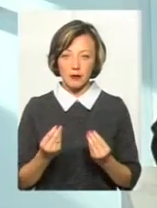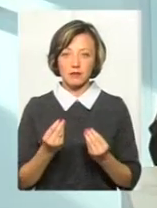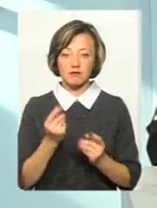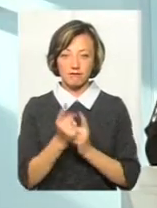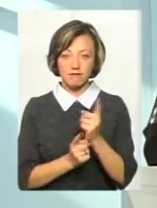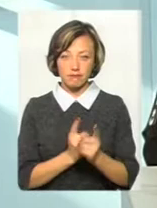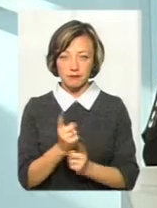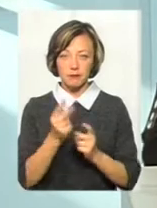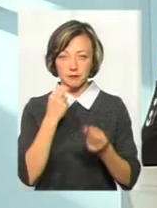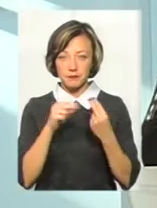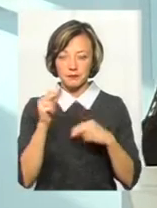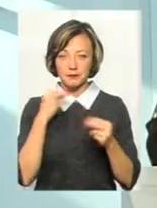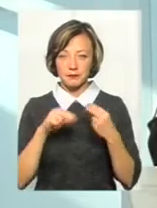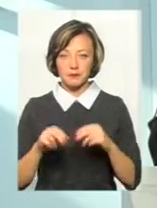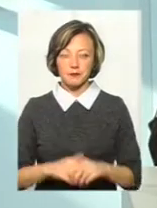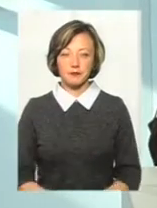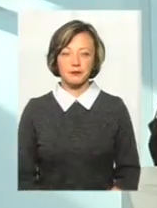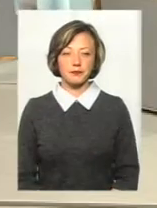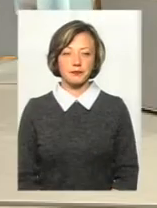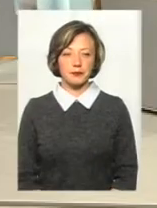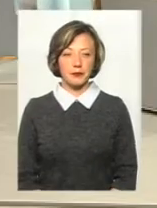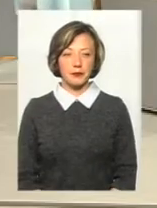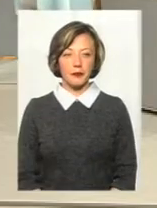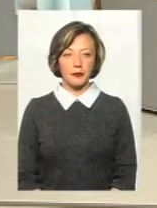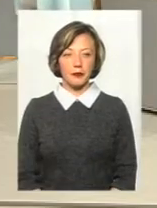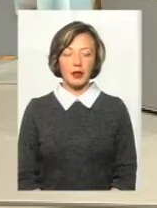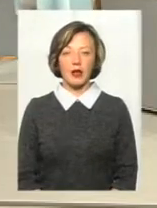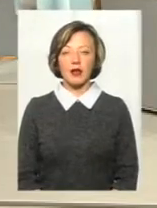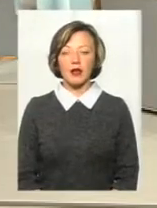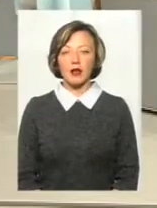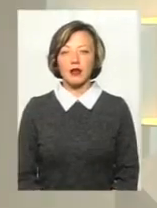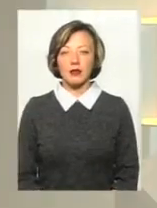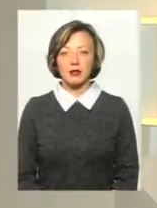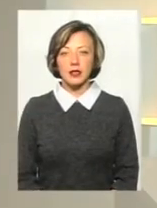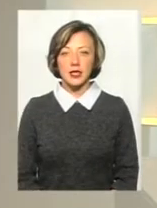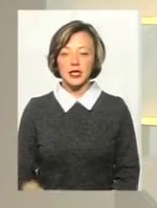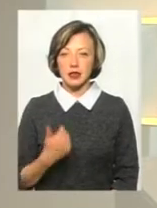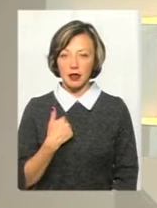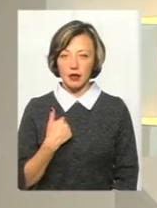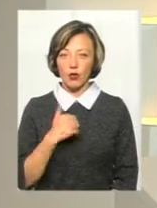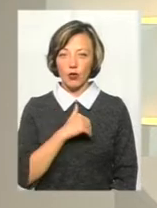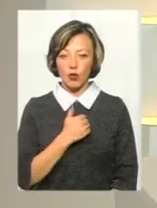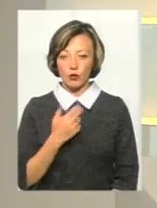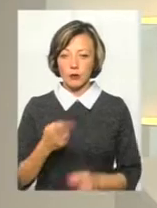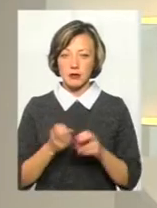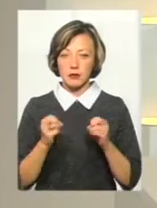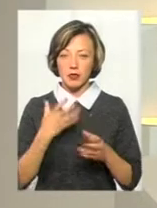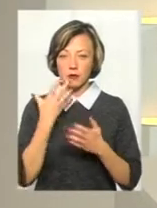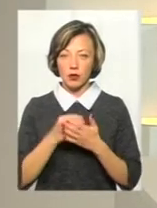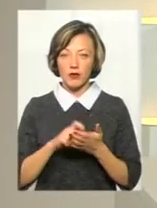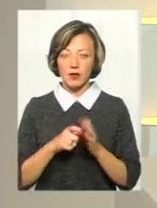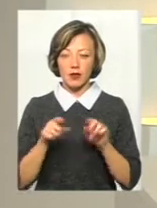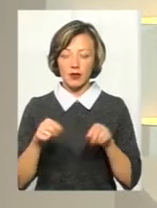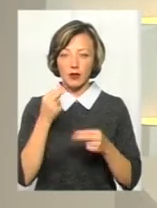удосконалюють. Але ми зараз говоримо про те, що якщо я хочу обезпечити свою квартиру, то мені